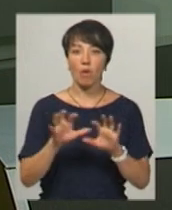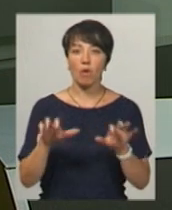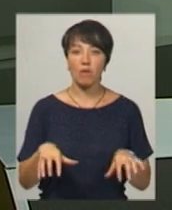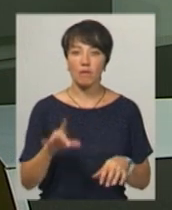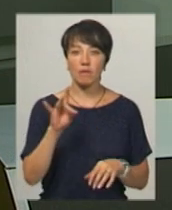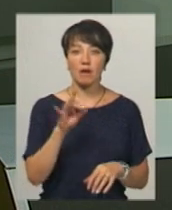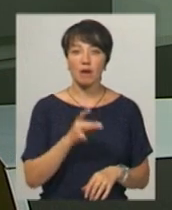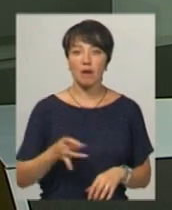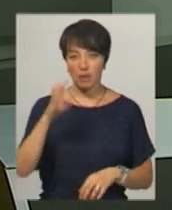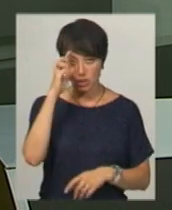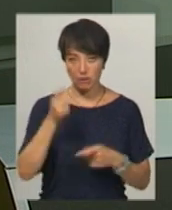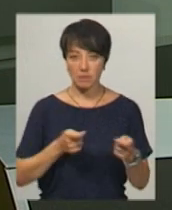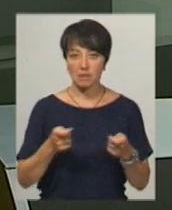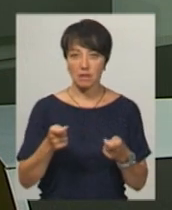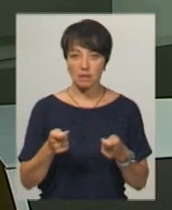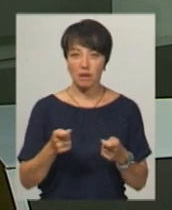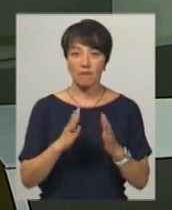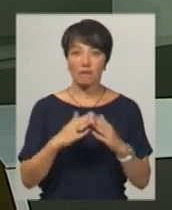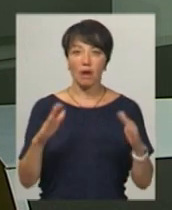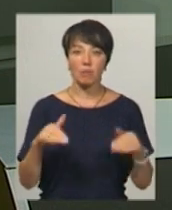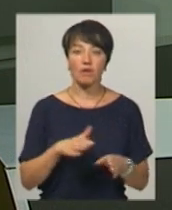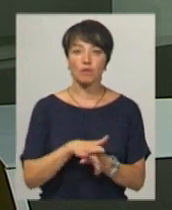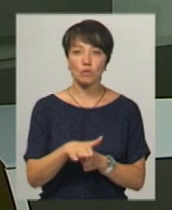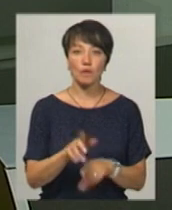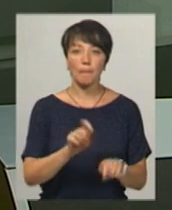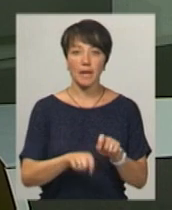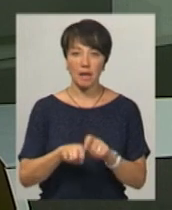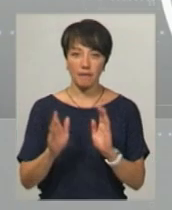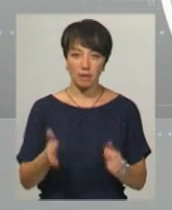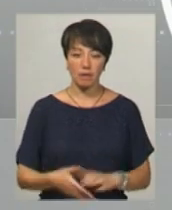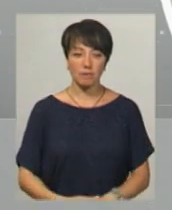райдержадміністрації Сергія Танасова, у таборі відбудуться перевірки.